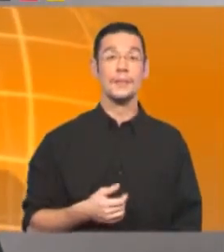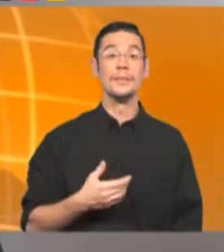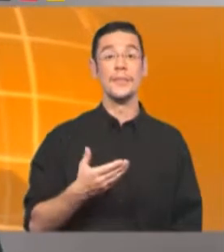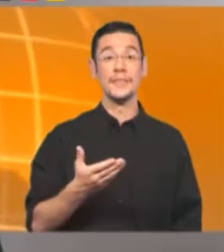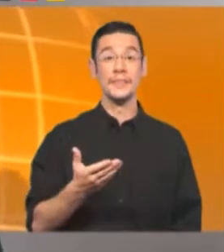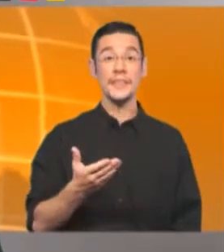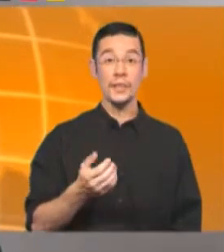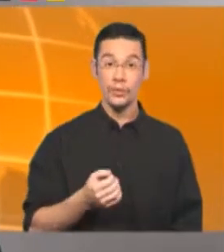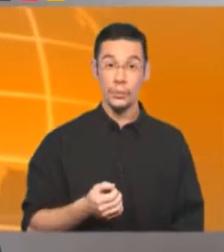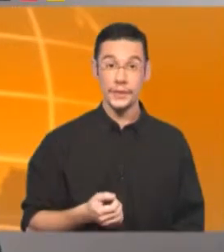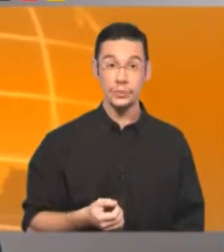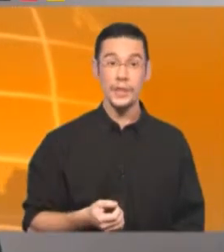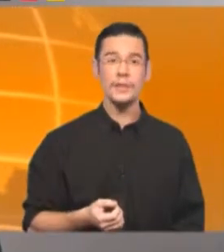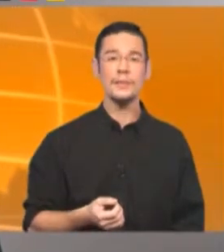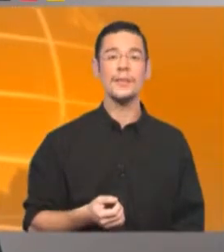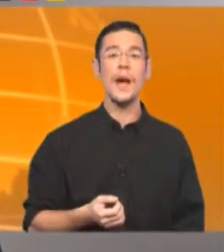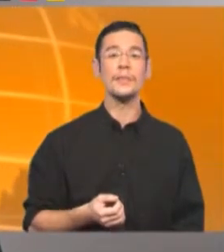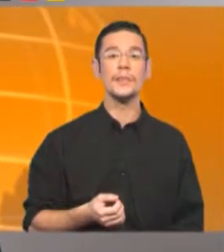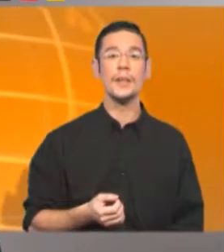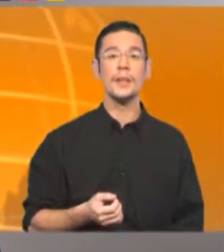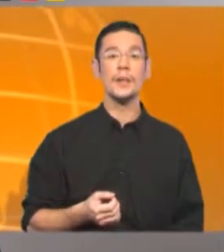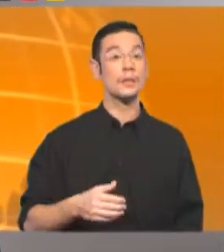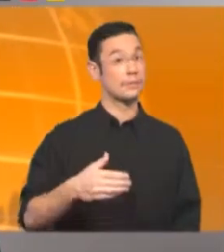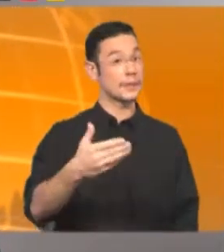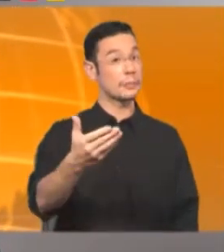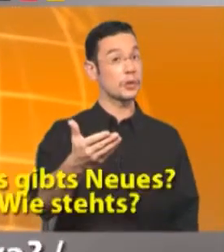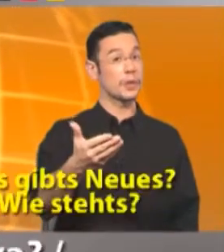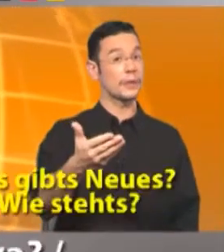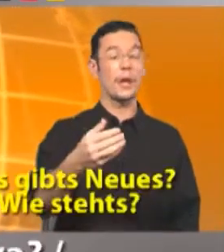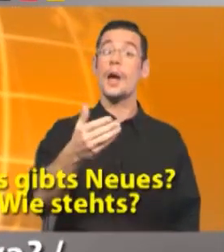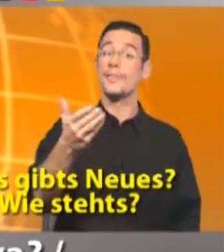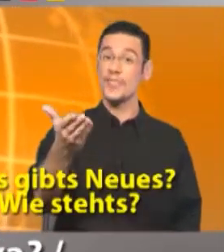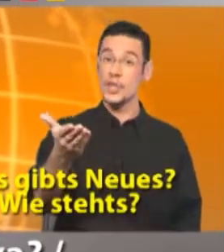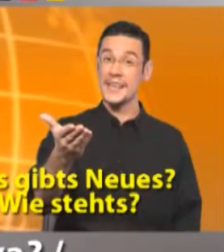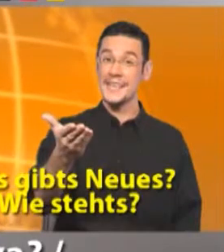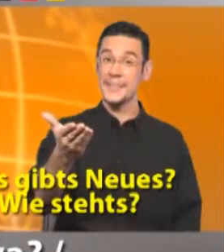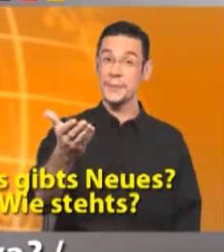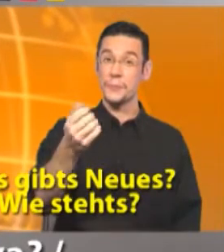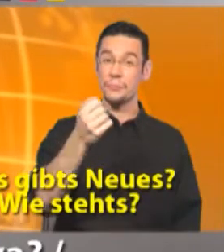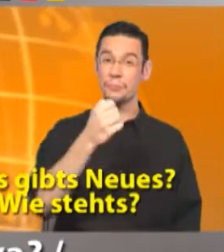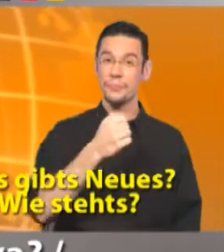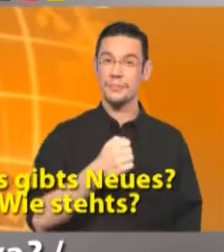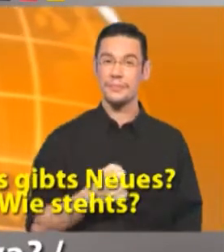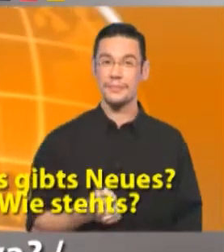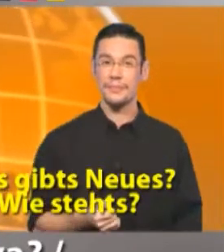Wenn es weniger förmlich zugeht, fragen wir Was gibt's neues? Wie steht's?